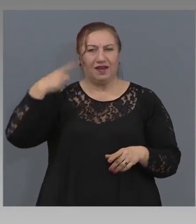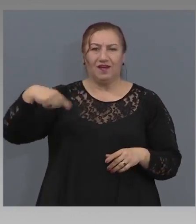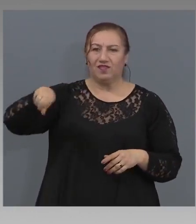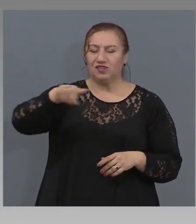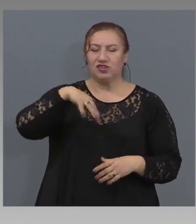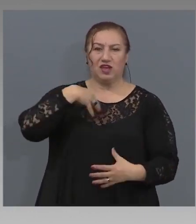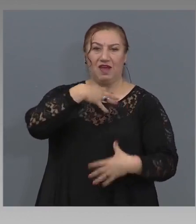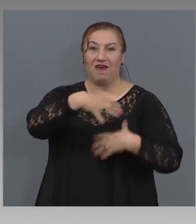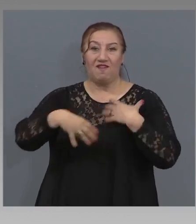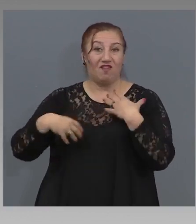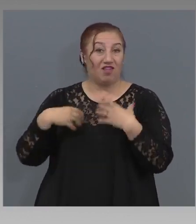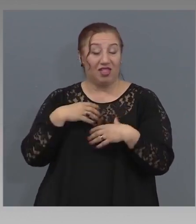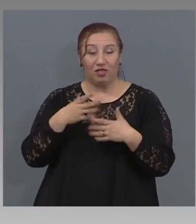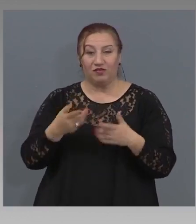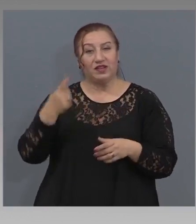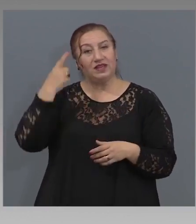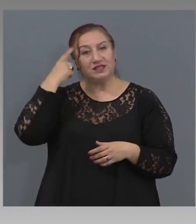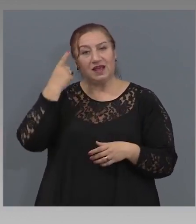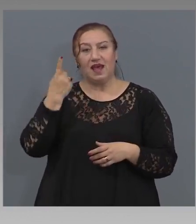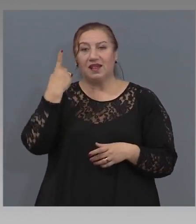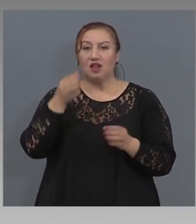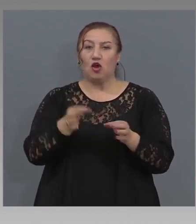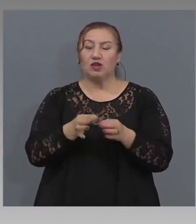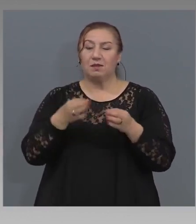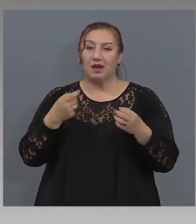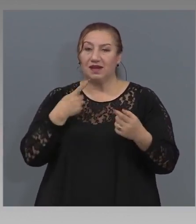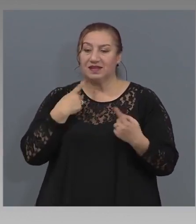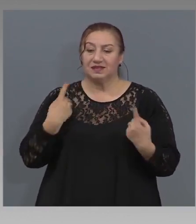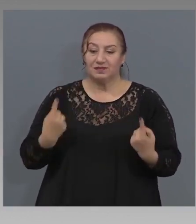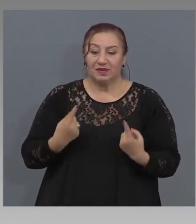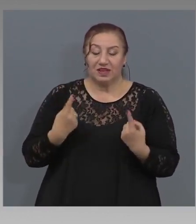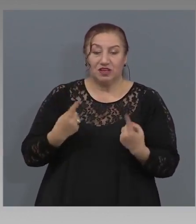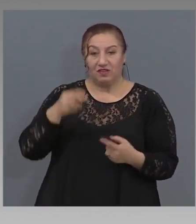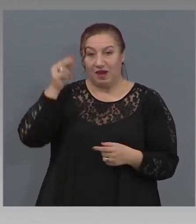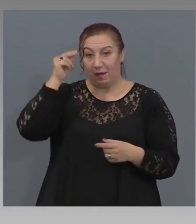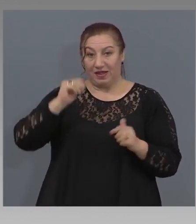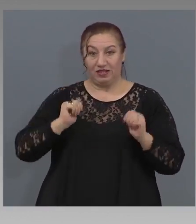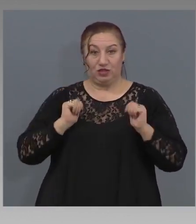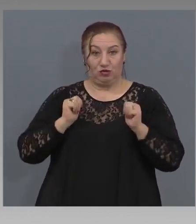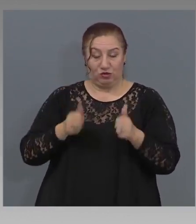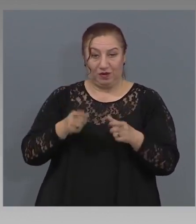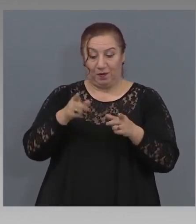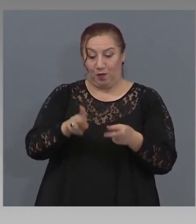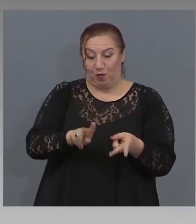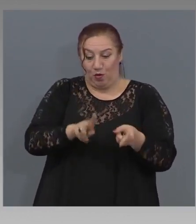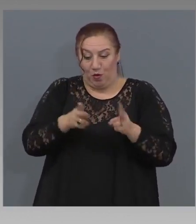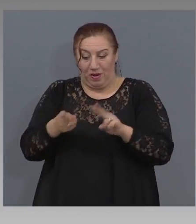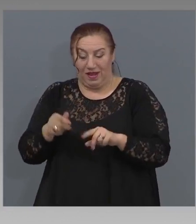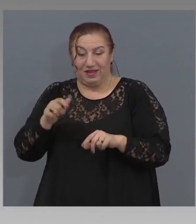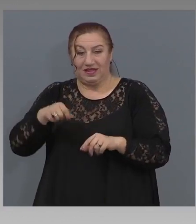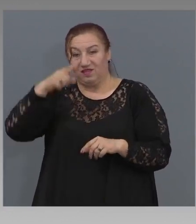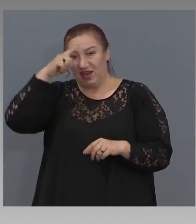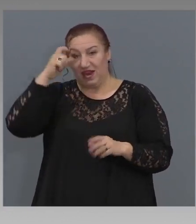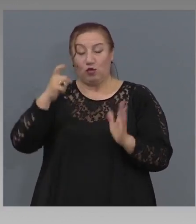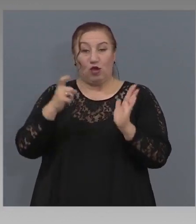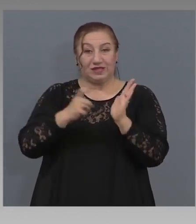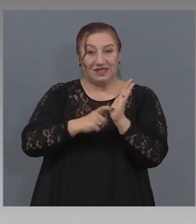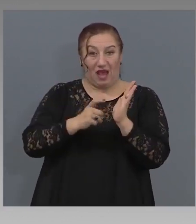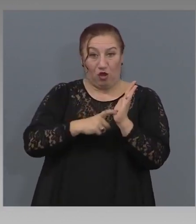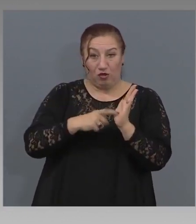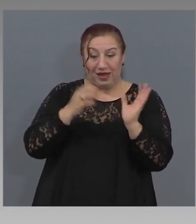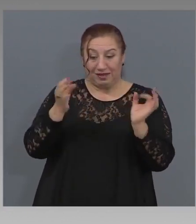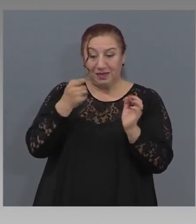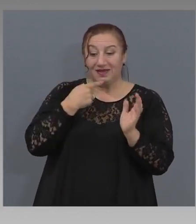една от мерките за насърчаване на вътрешния туризъм именно бе променен за това лято законът в тази му част, което